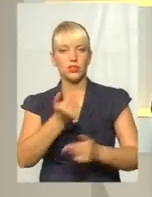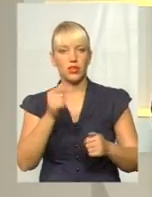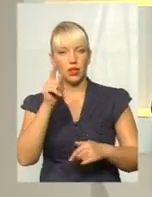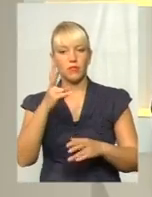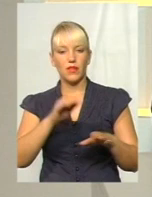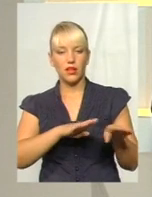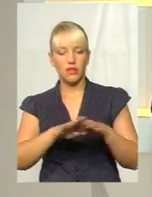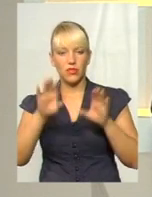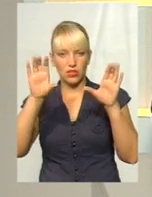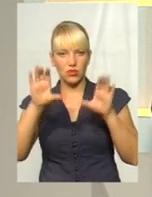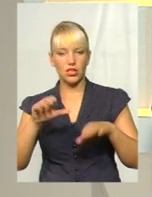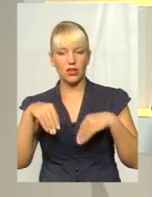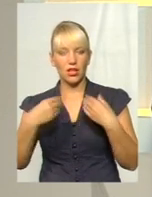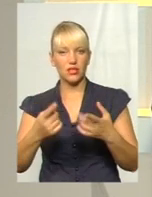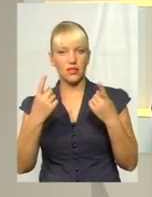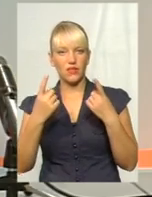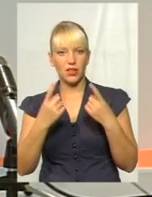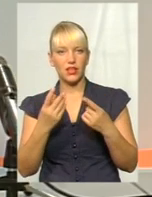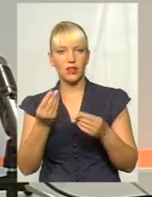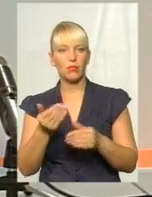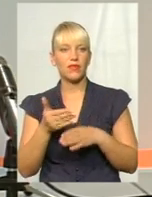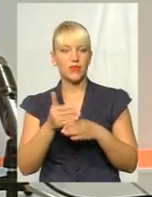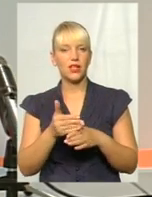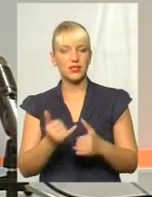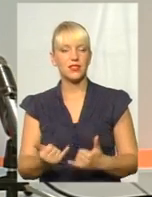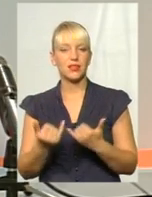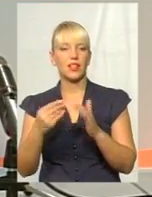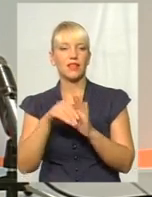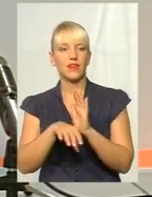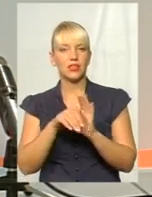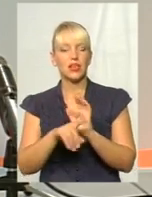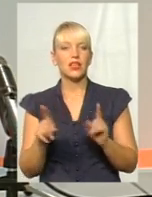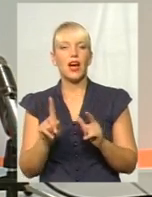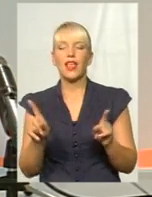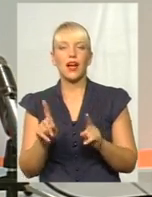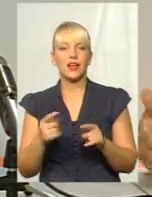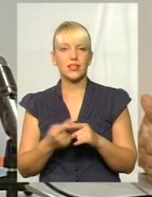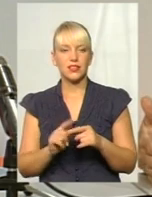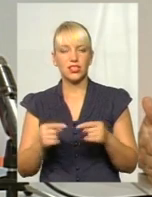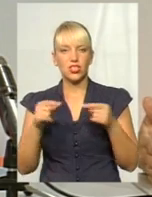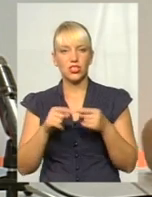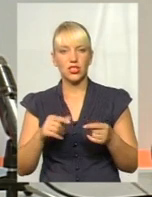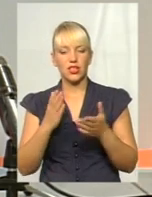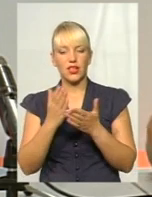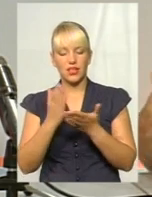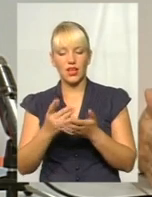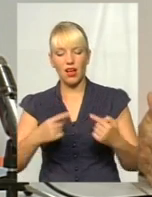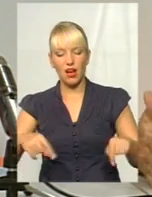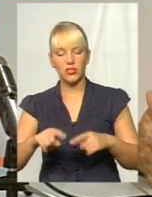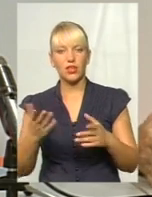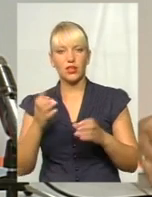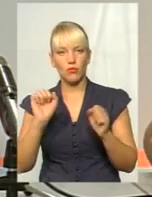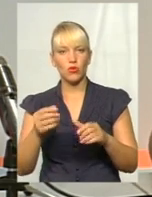рівні законодавчому надані великі преференції для інвестора. А які саме преференції? Чітко визначені галузі, в які ви можете